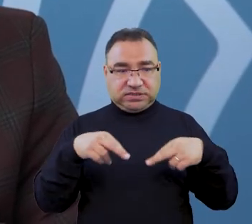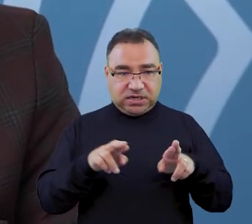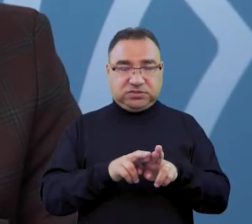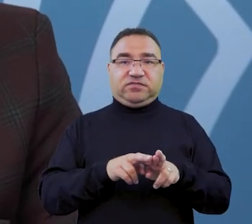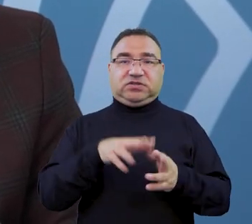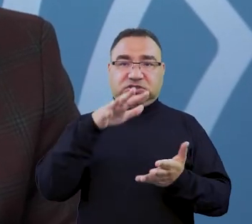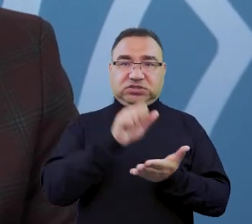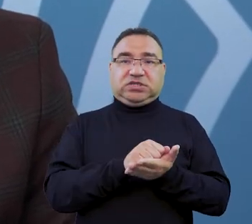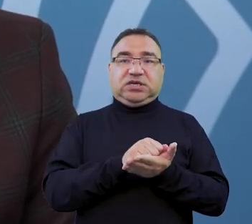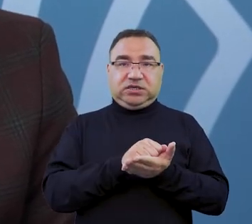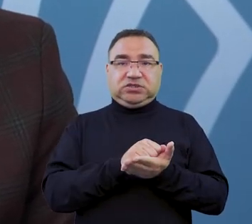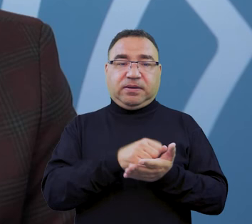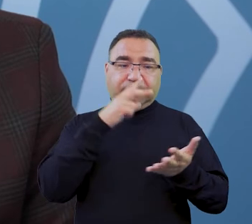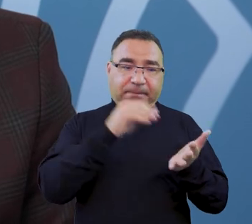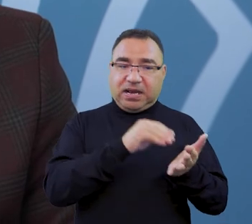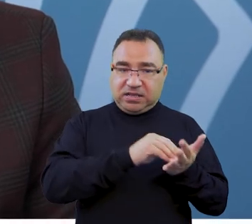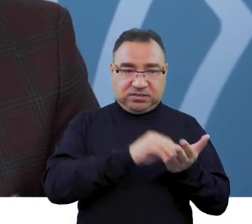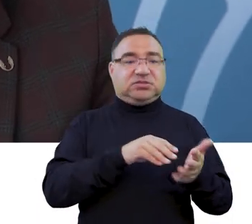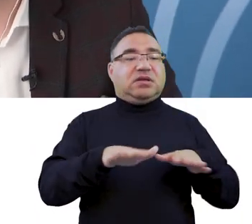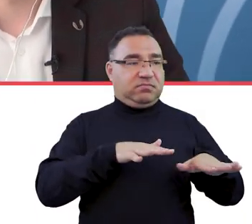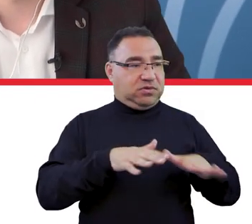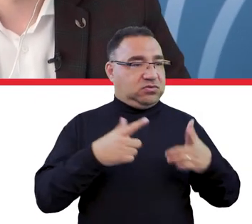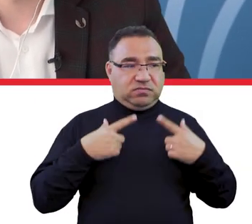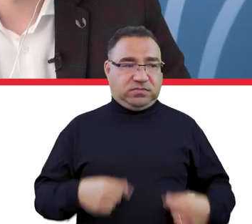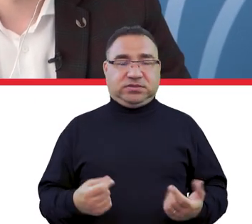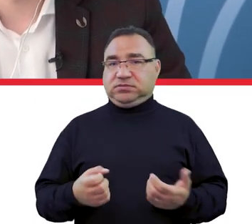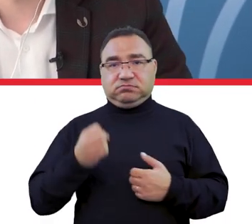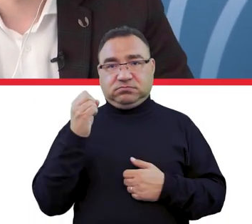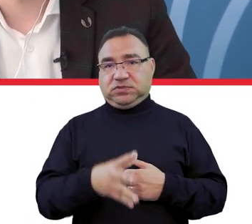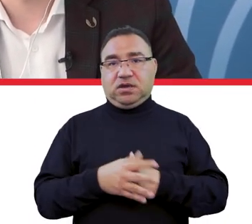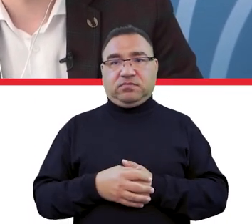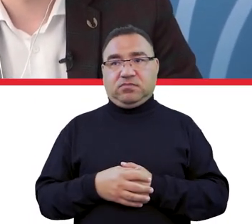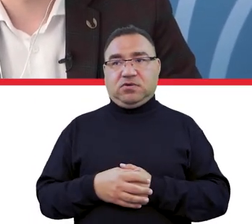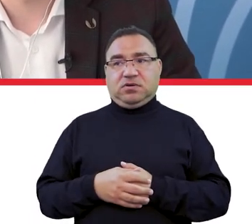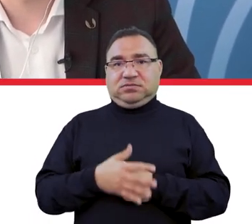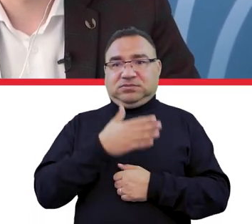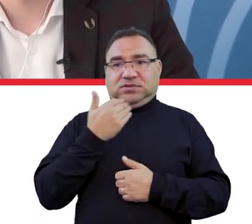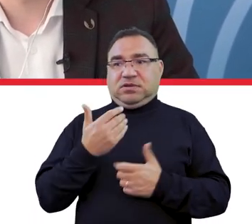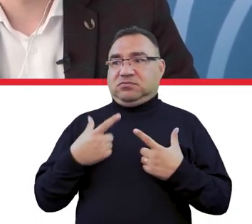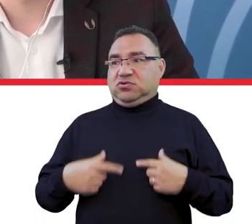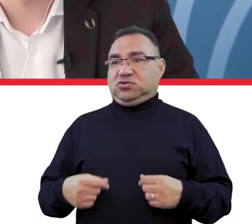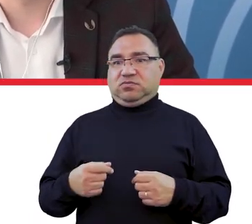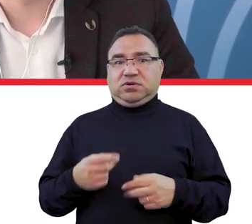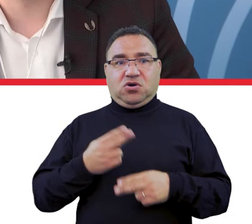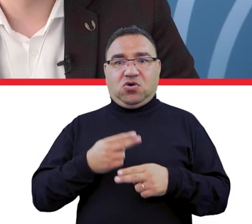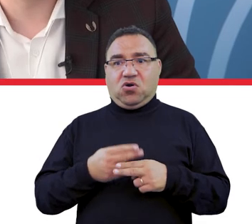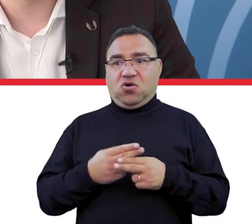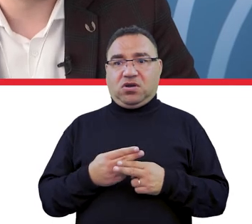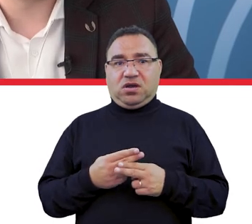te praktyki? Zdecydowanie tak, bo tutaj byśmy dali zły sygnał dla pacjentów przyszłych,